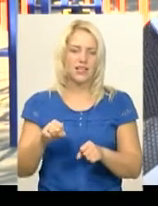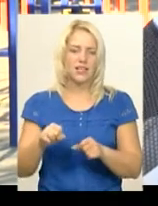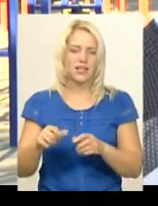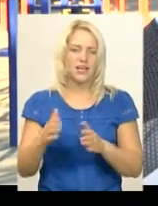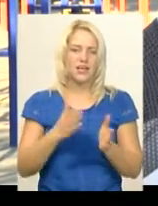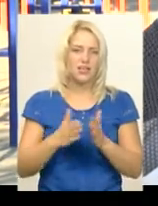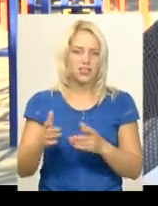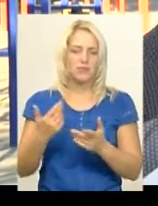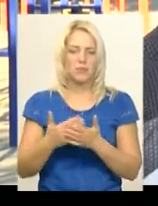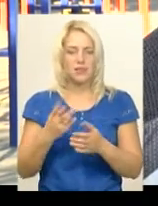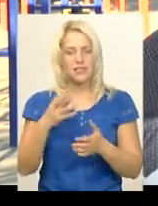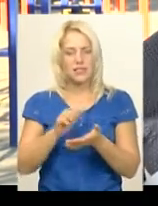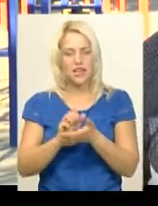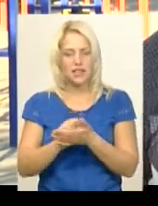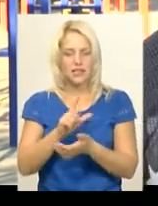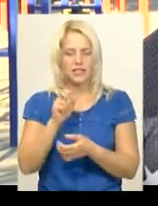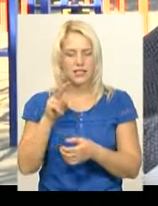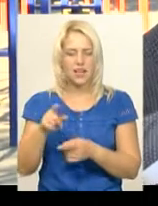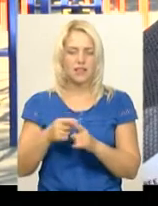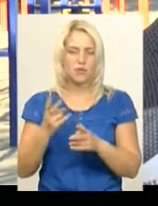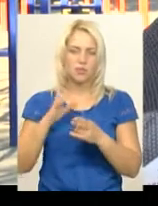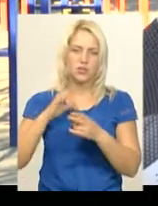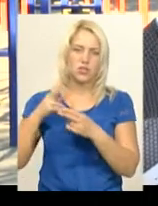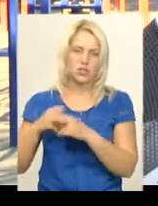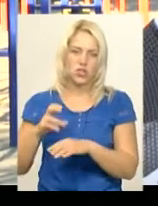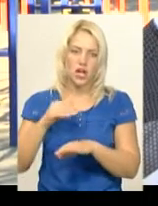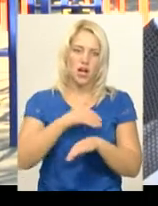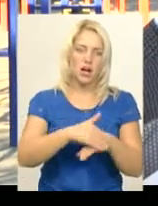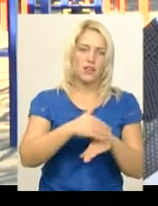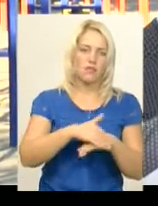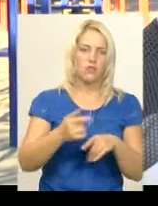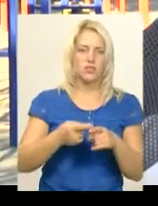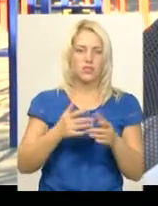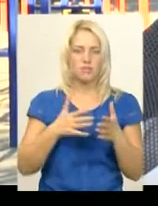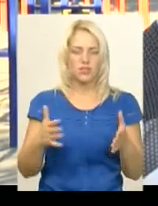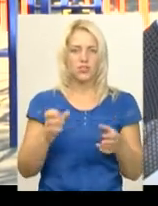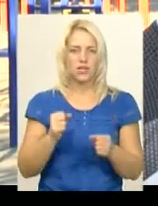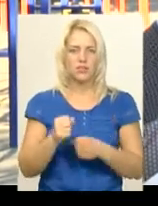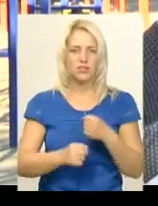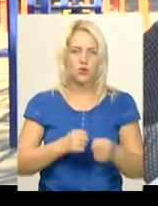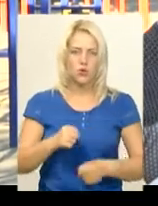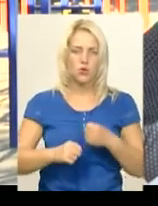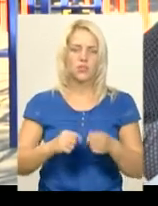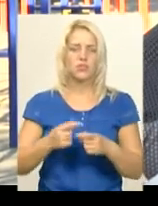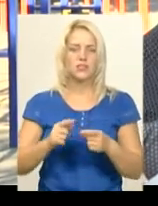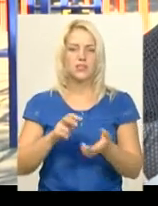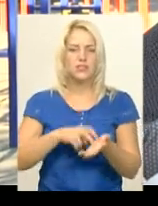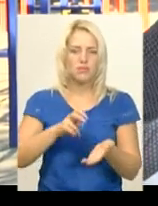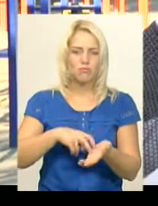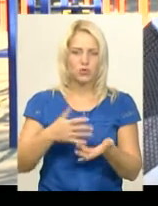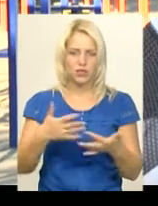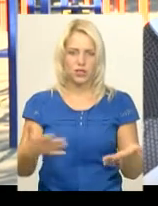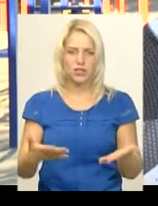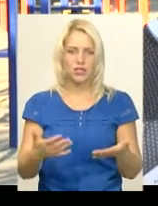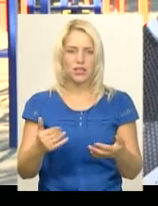більше йде робота технічна, партер. Заняття на вулиці, може бути, скажімо, більш кардіонова давня, це кроси, це стрибочки різні,